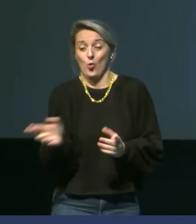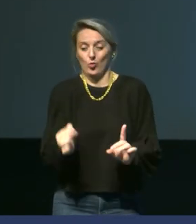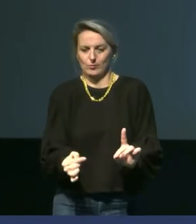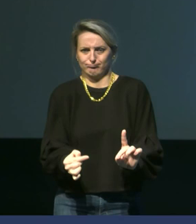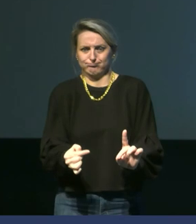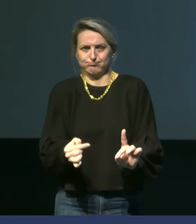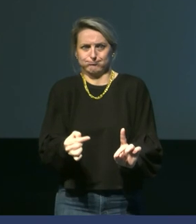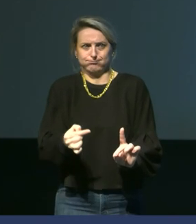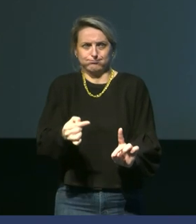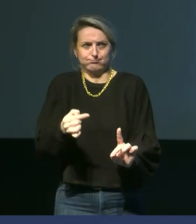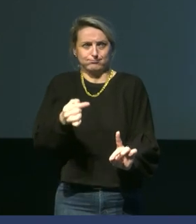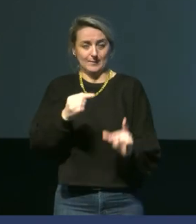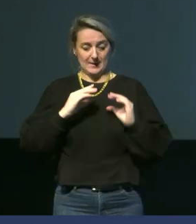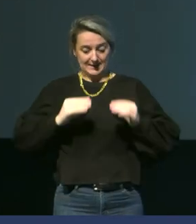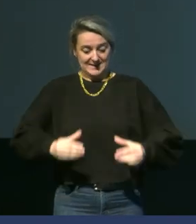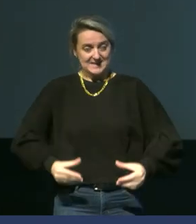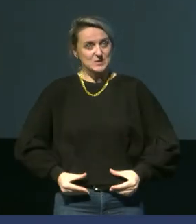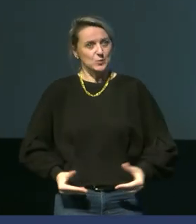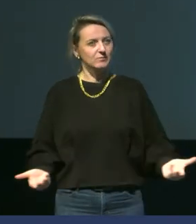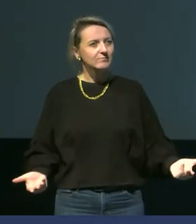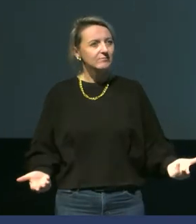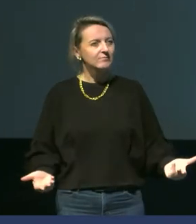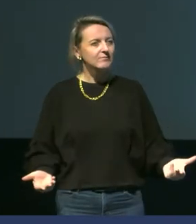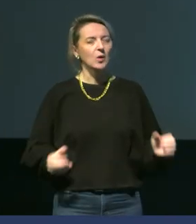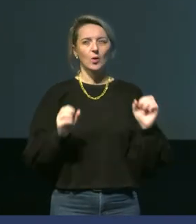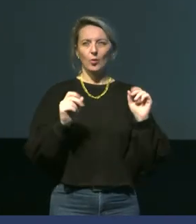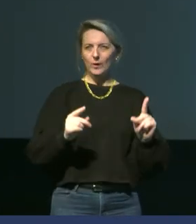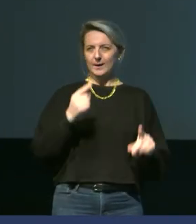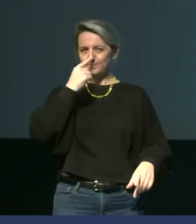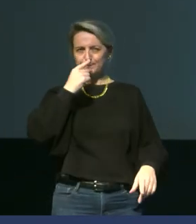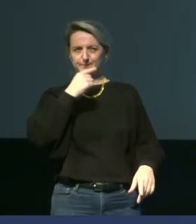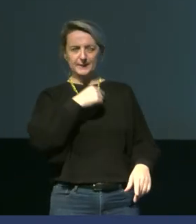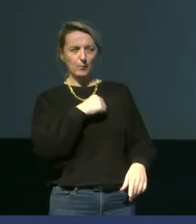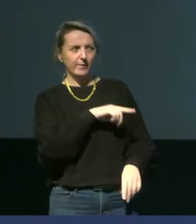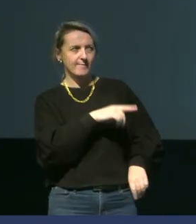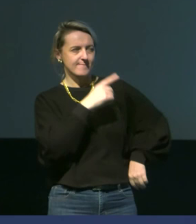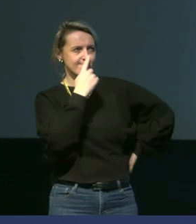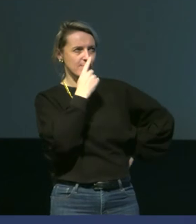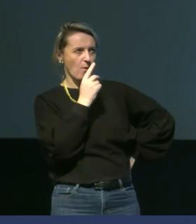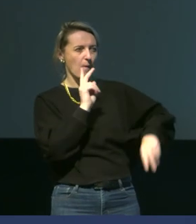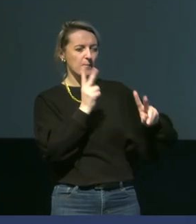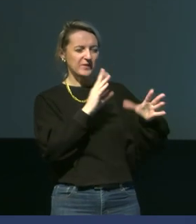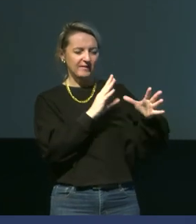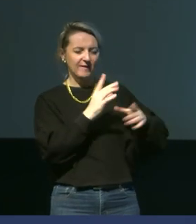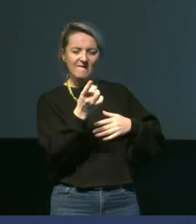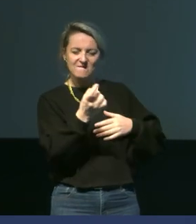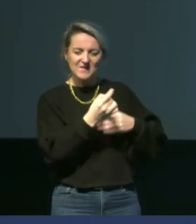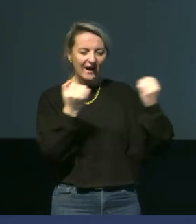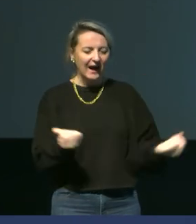réaugmentation de la température des tissus durant la nuit. Déjà, on est capable d'éliminer l'hypothèse d'un lien avec l